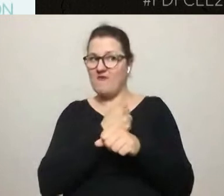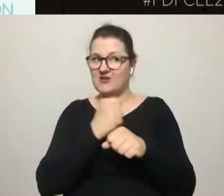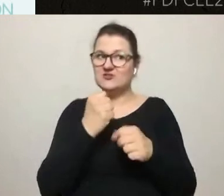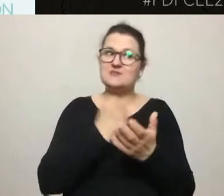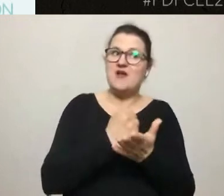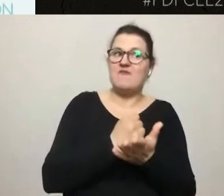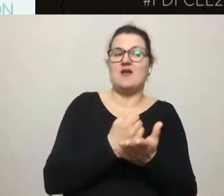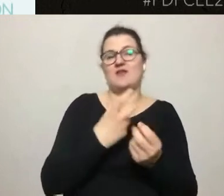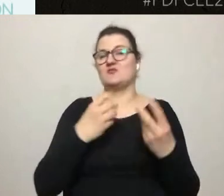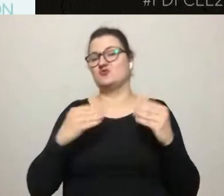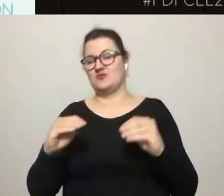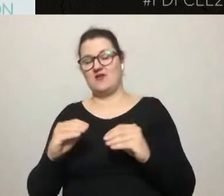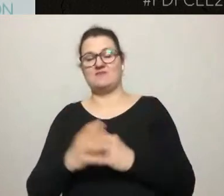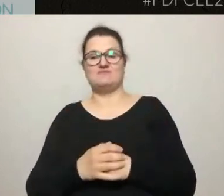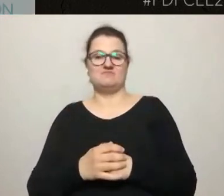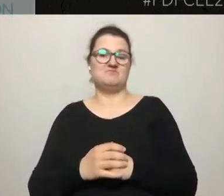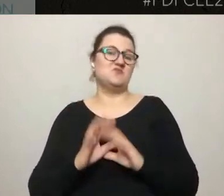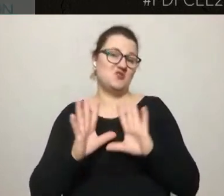To wszystko. Dziękuję bardzo.